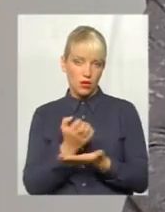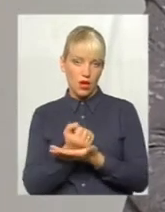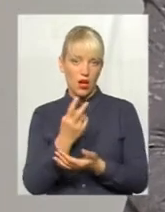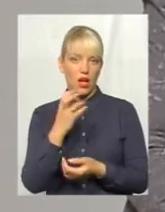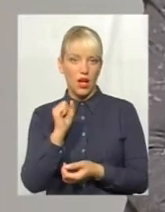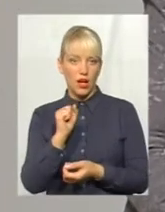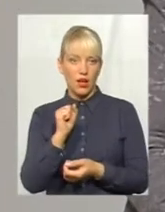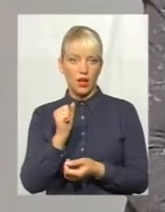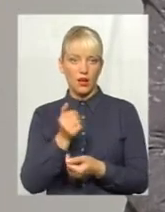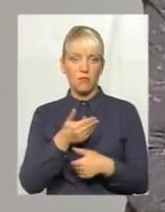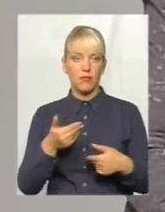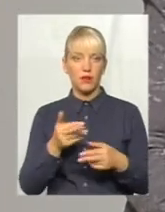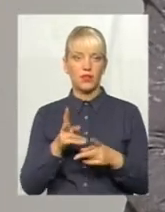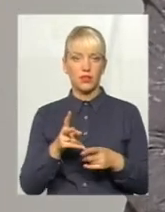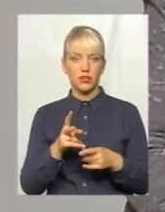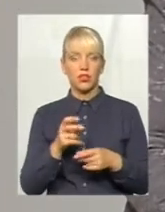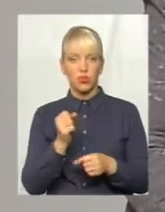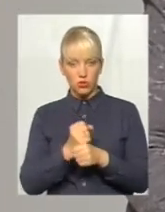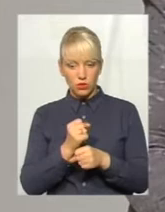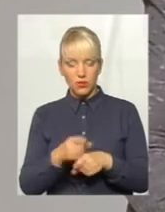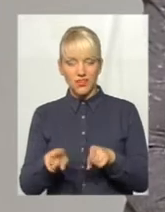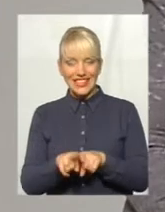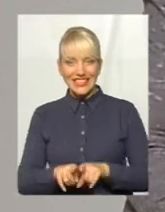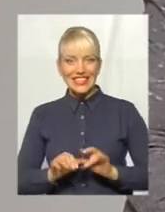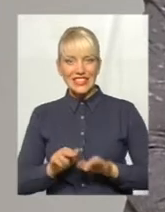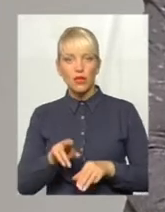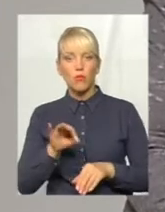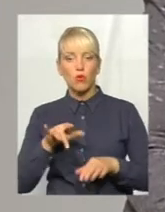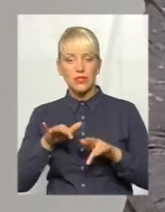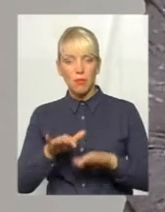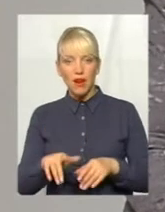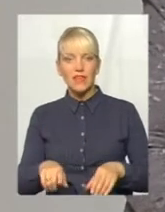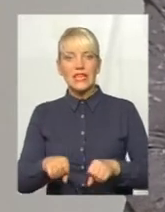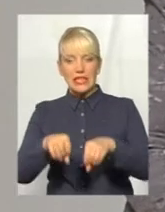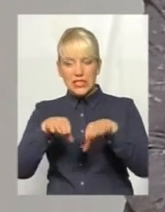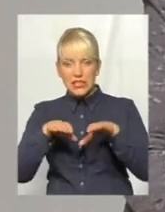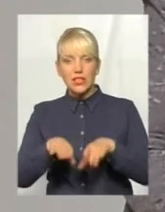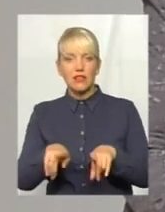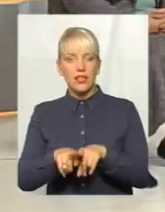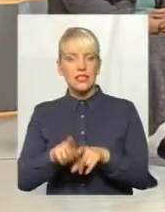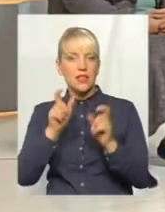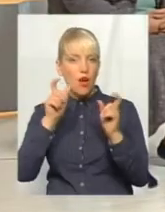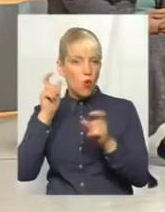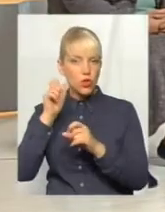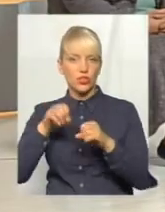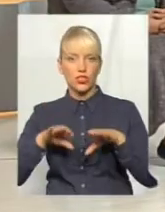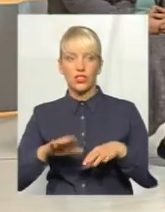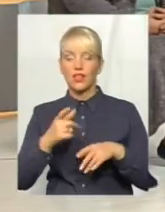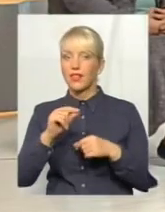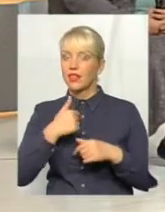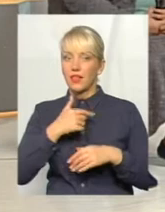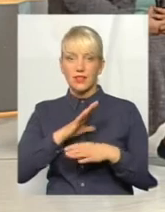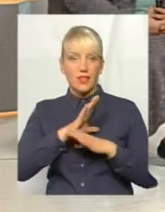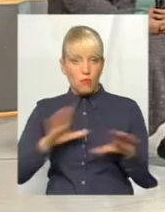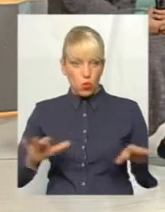так сказати і зробити такі дії по справі, винести таке рішення, заочне рішення, де нас не було в суді,